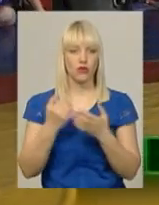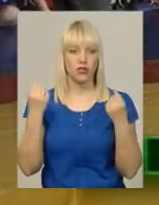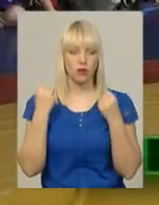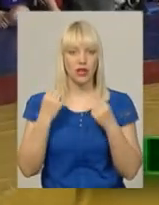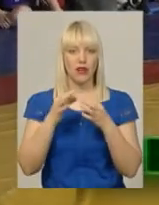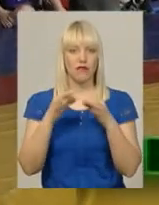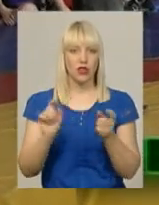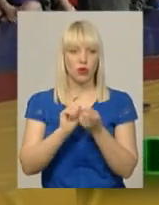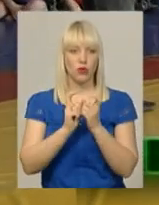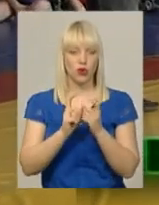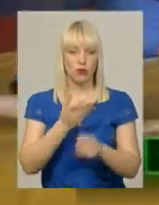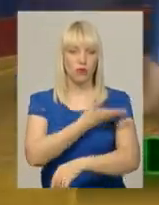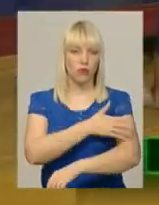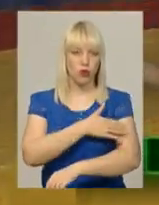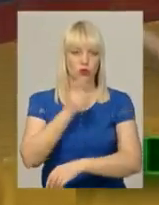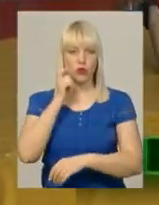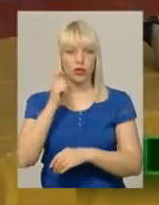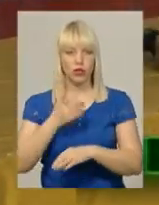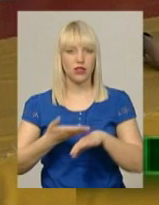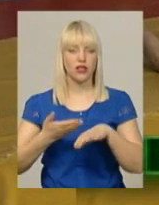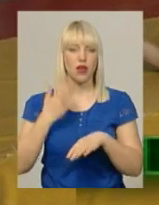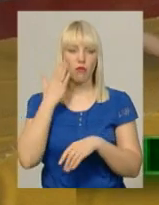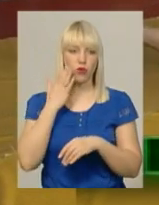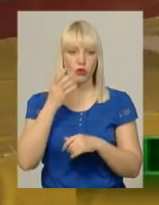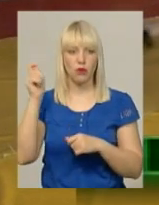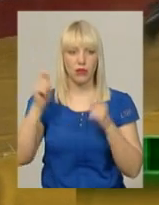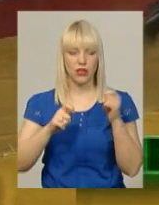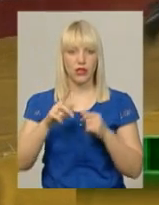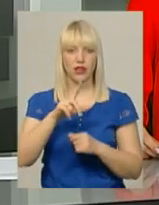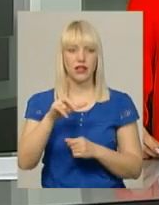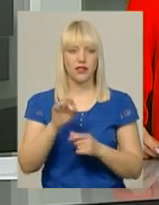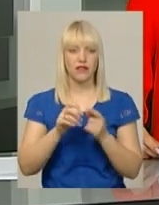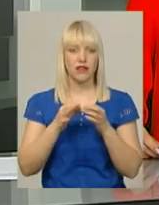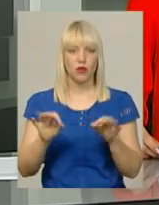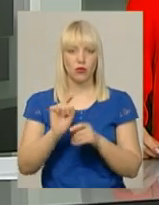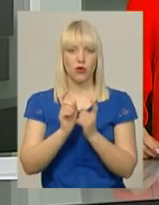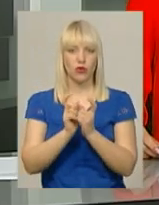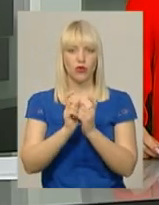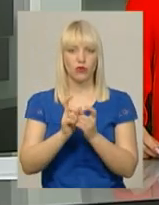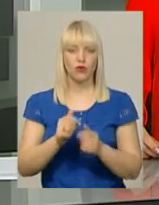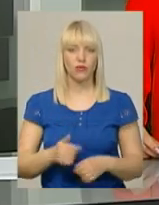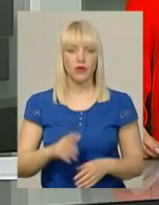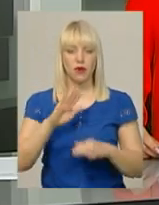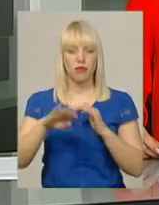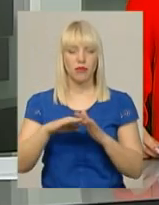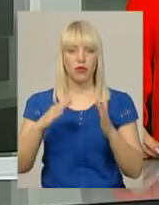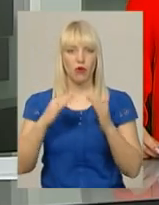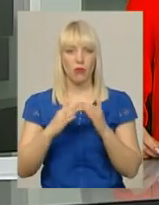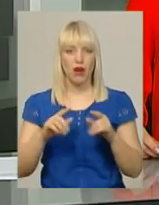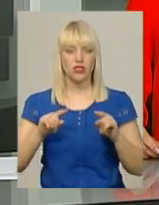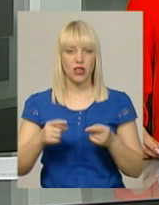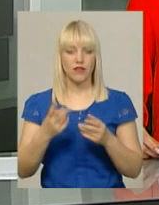Польщі приїхали до Хмельницького на всеукраїнський турнір звільної боротьби. Під домашній реч взяли двох хмельницьких